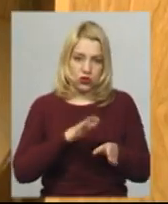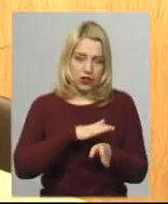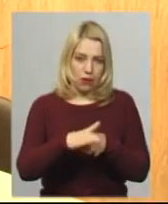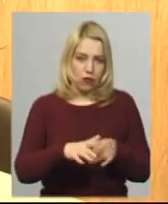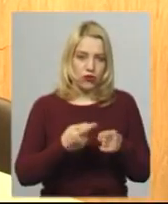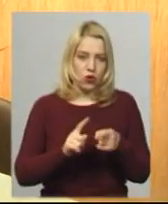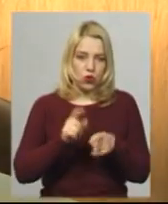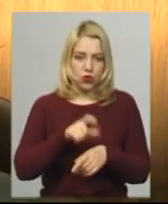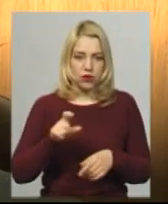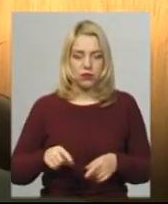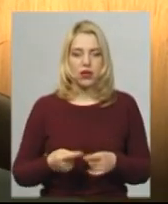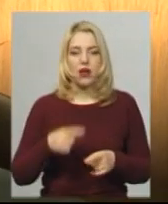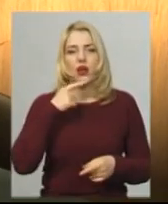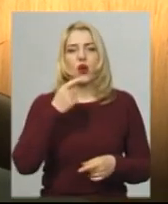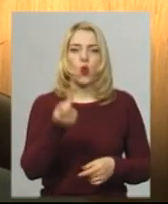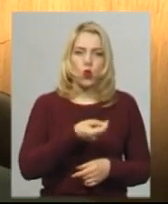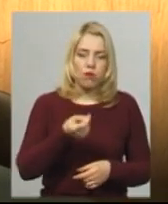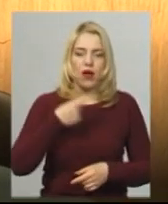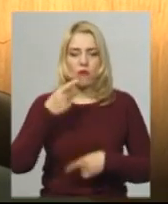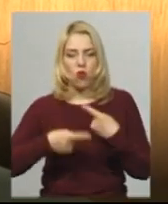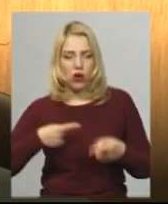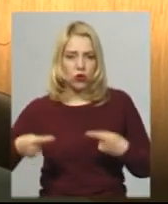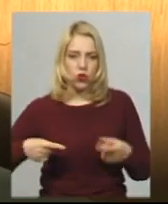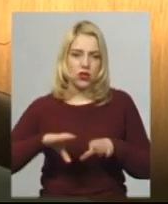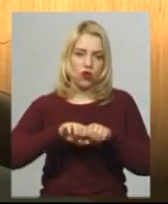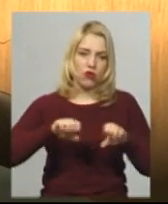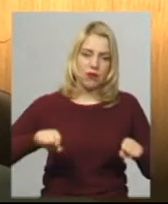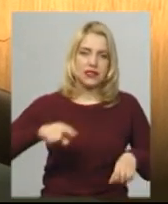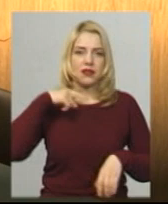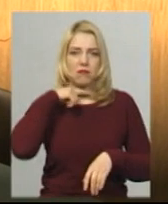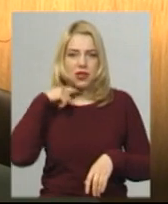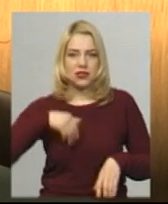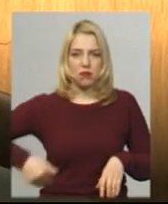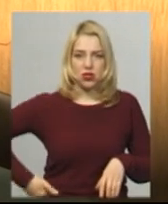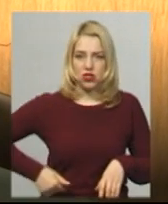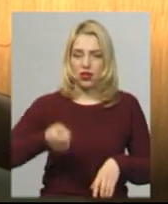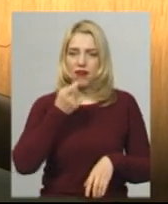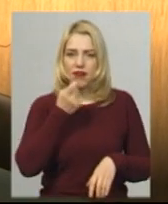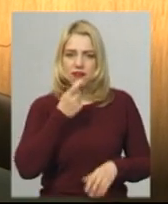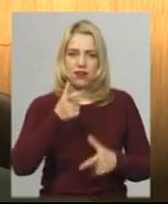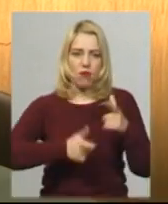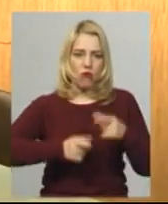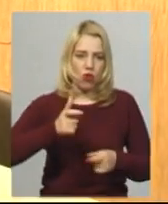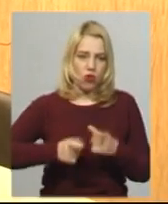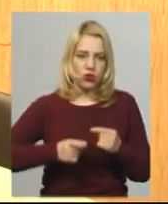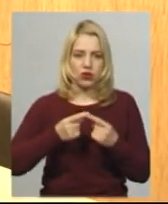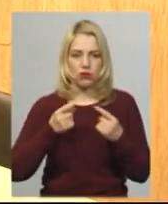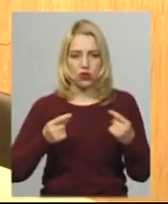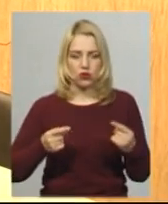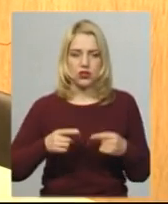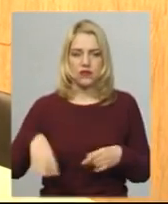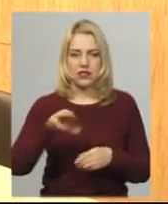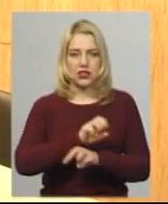Поліщук. Крупи, макарони, ковбасні вироби, м'ясо, печінка, яйця, молочна продукція